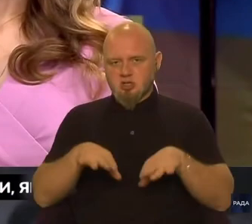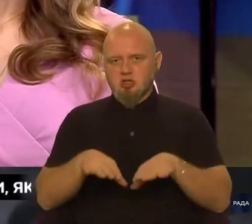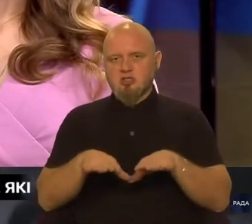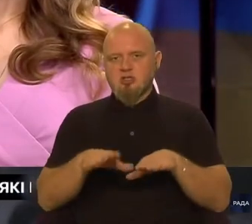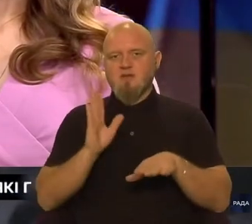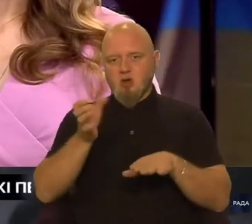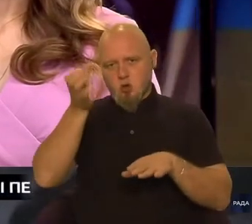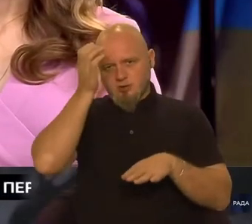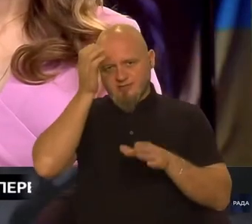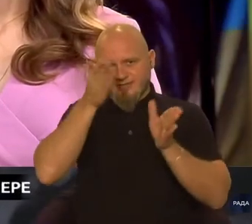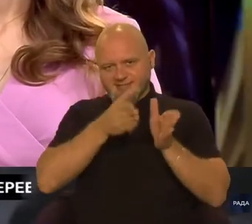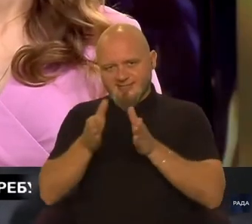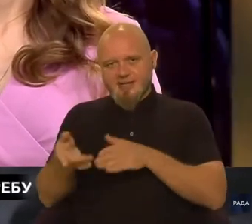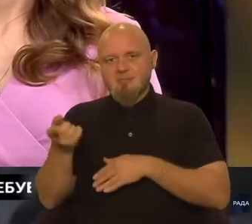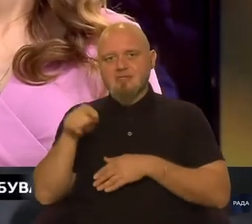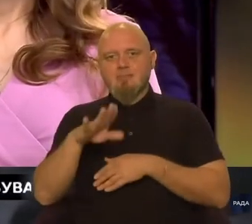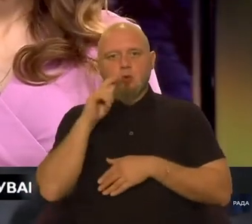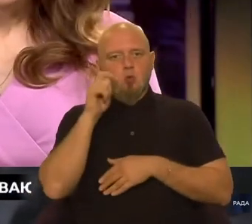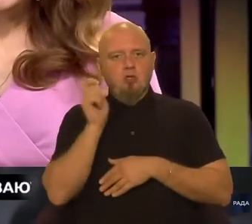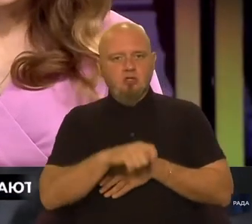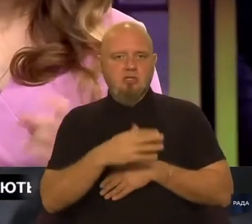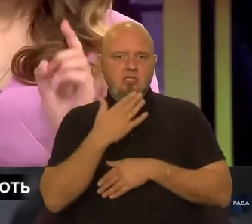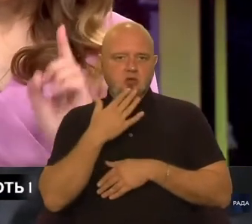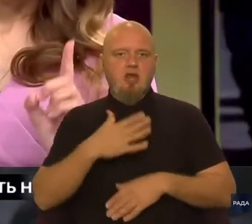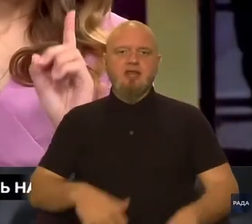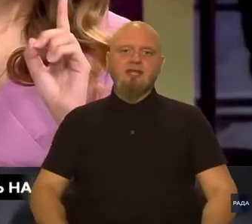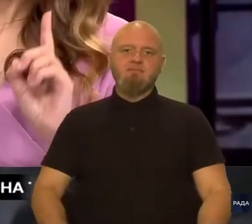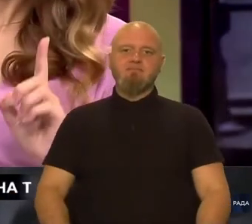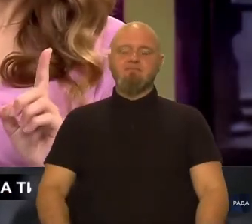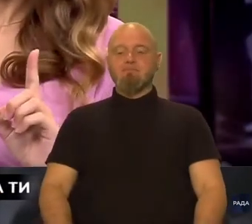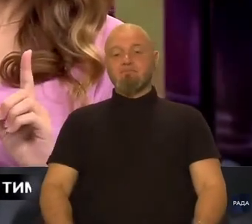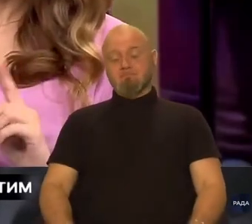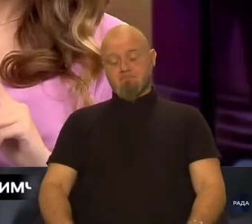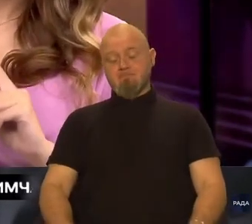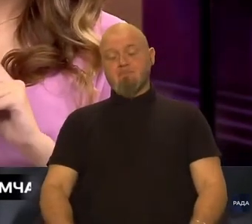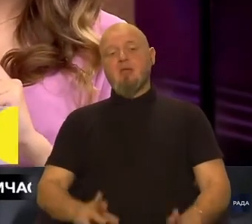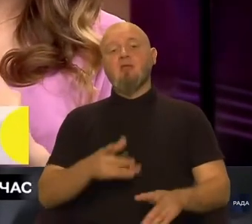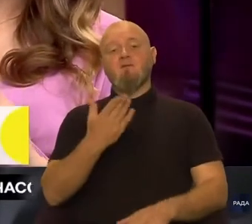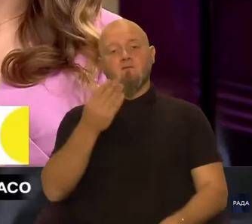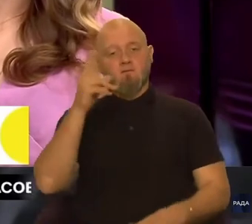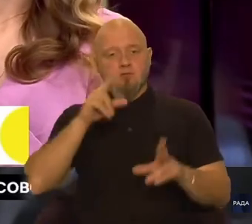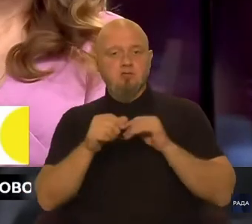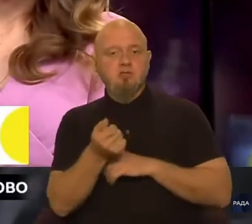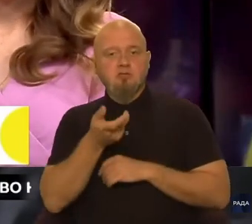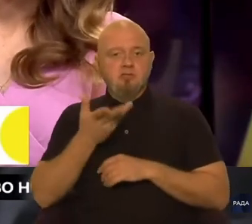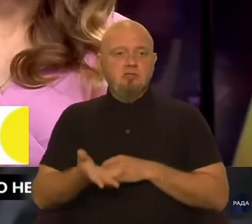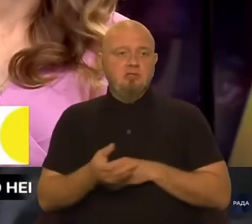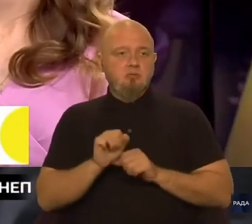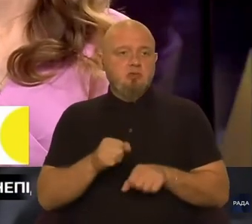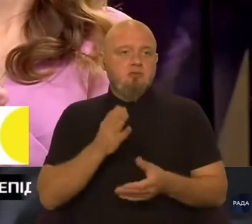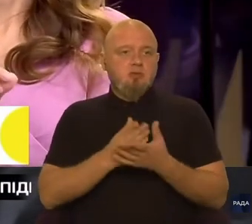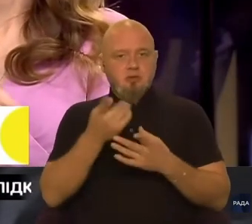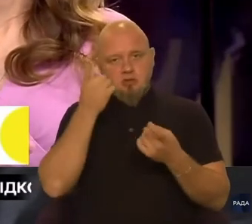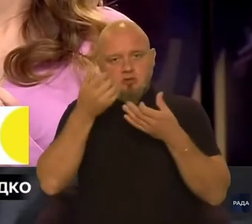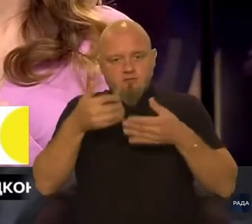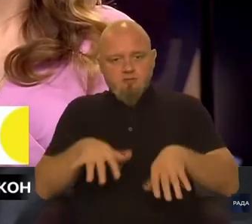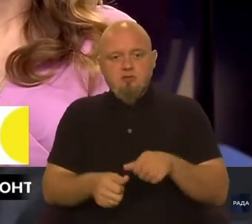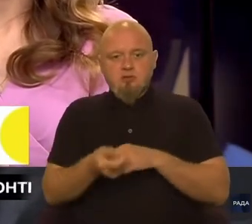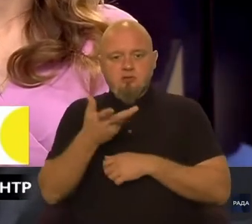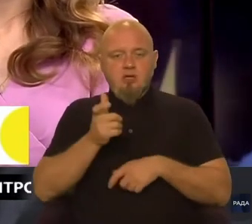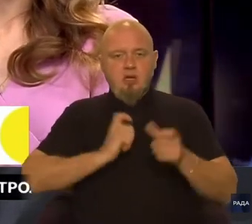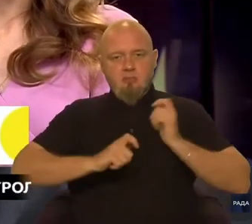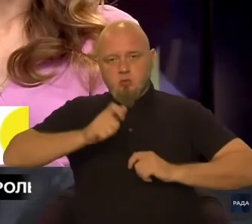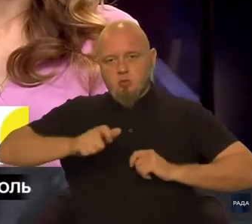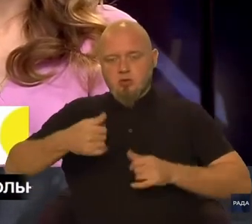в освітній системі, саме українській, національній. От, пан Варіюс, як вважаєте, скільки, можливо, є дані вже, скільки